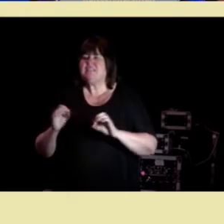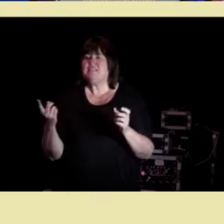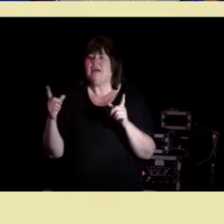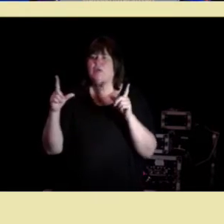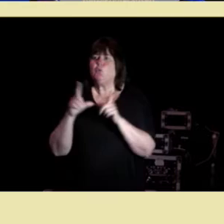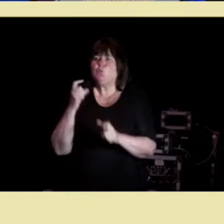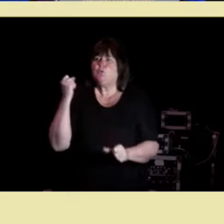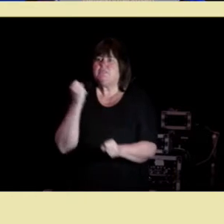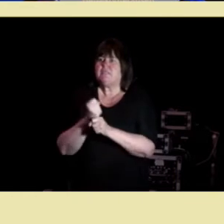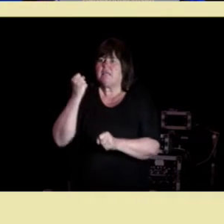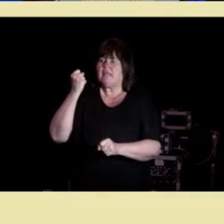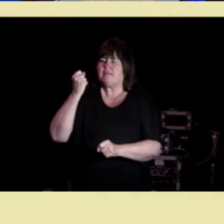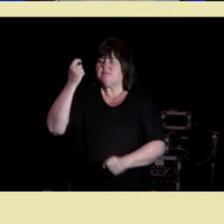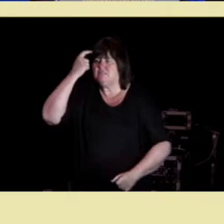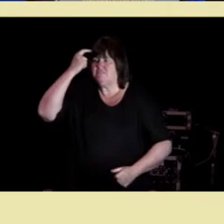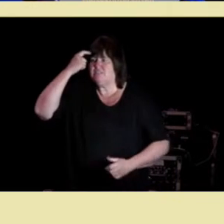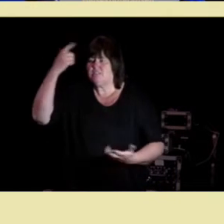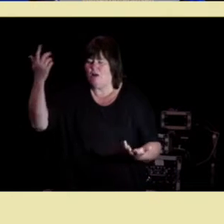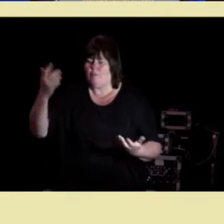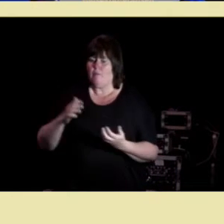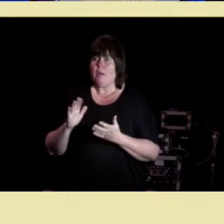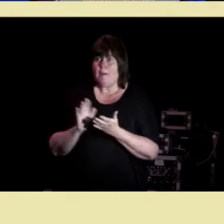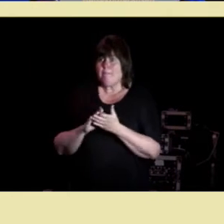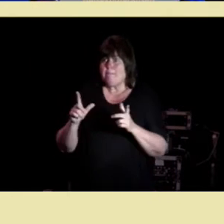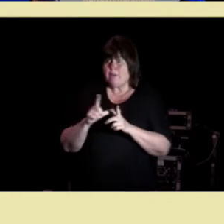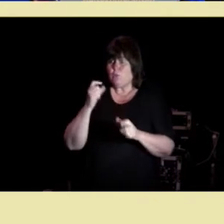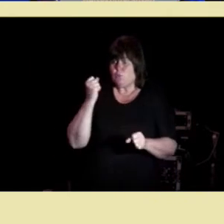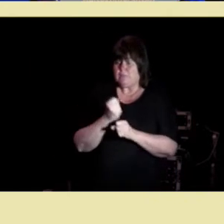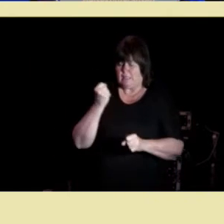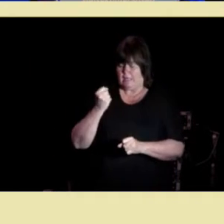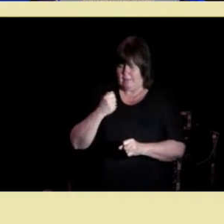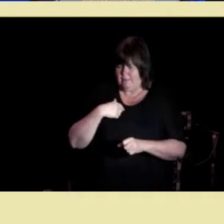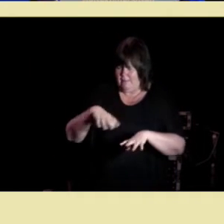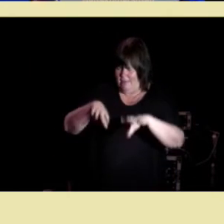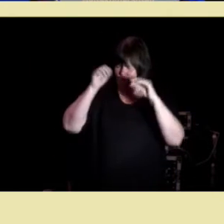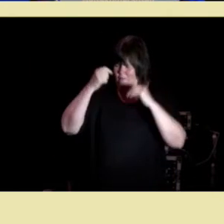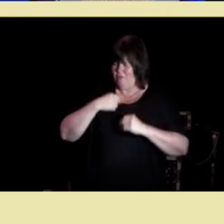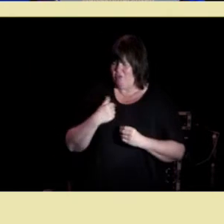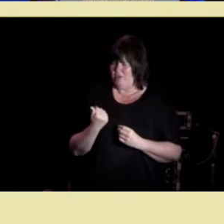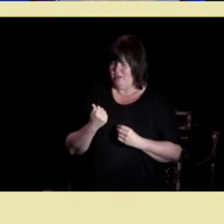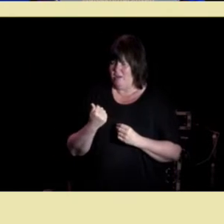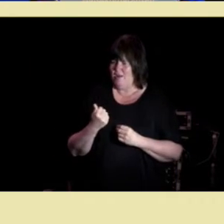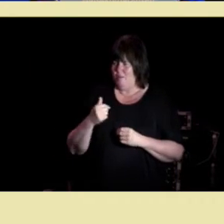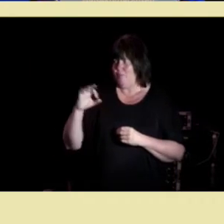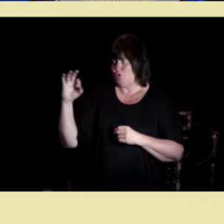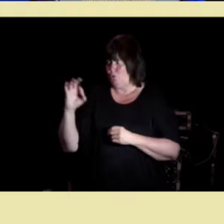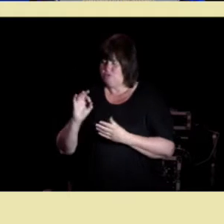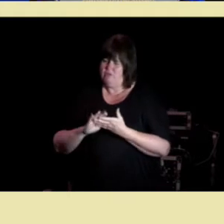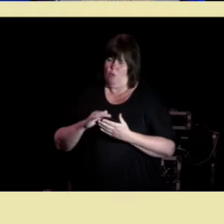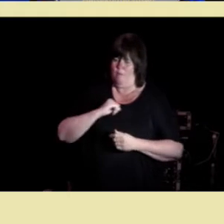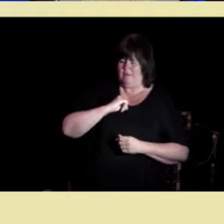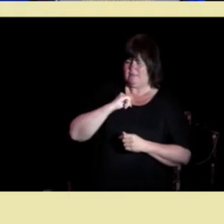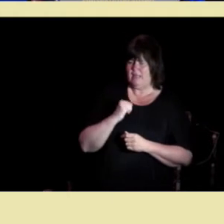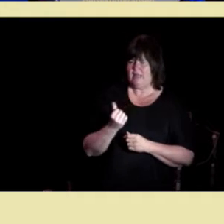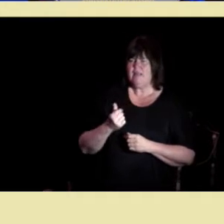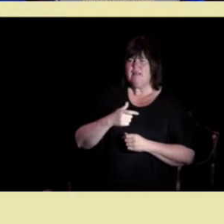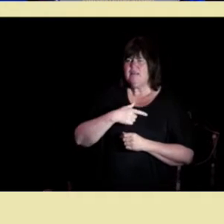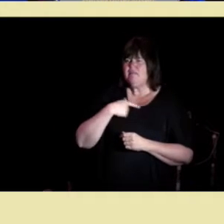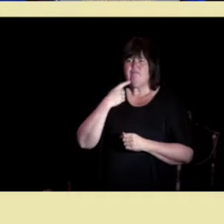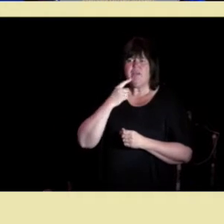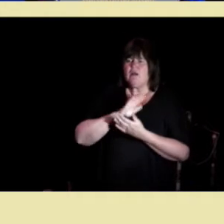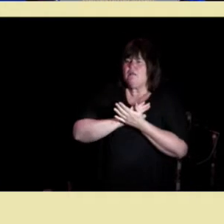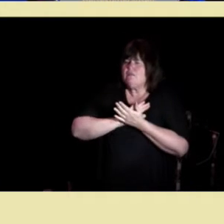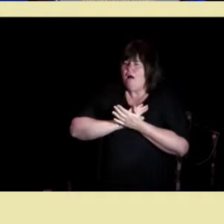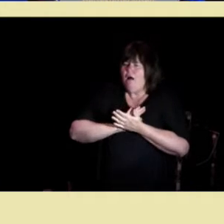med usikkerhet så forstår jeg både Osler og meg selv at det er at vi aldri helt kan forutsi